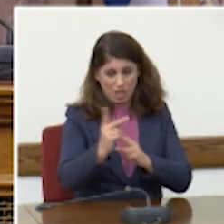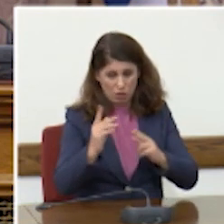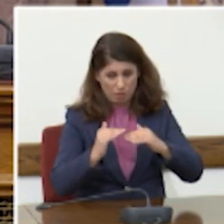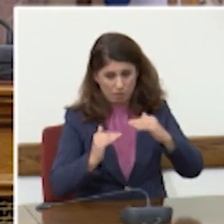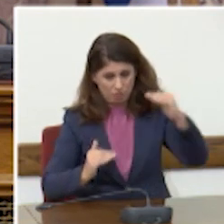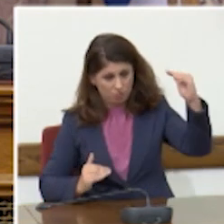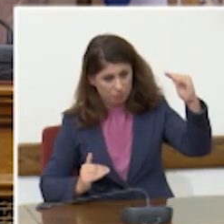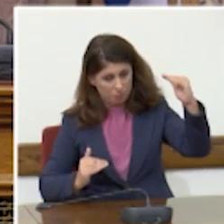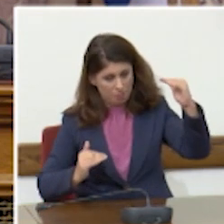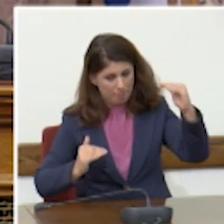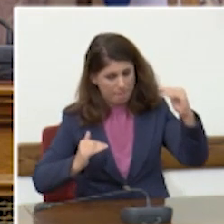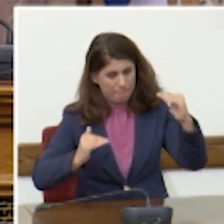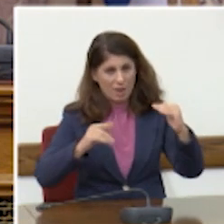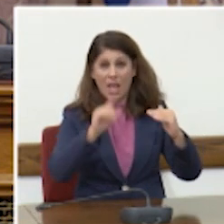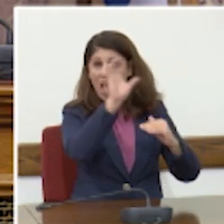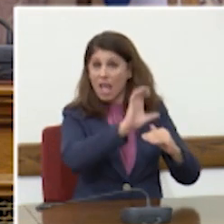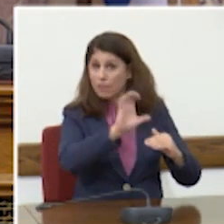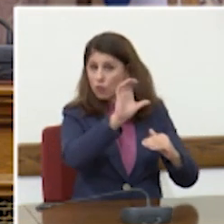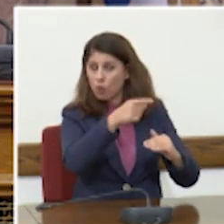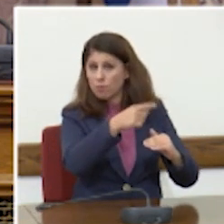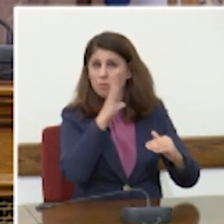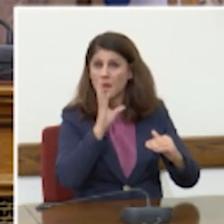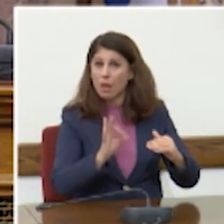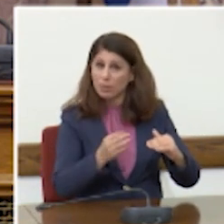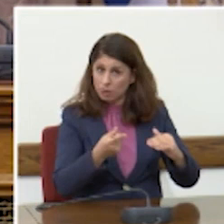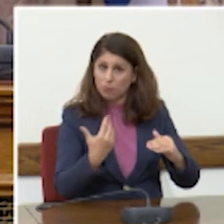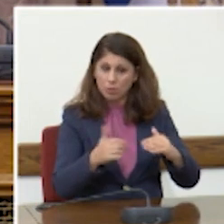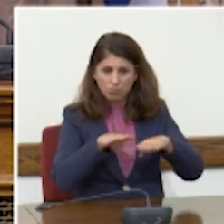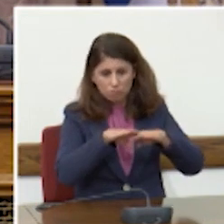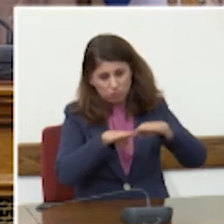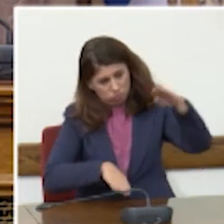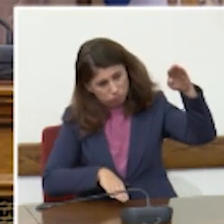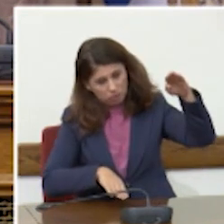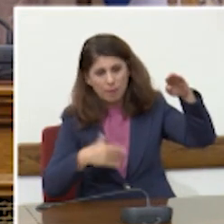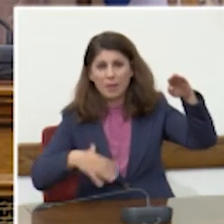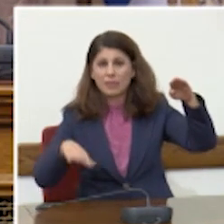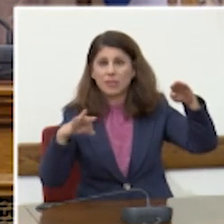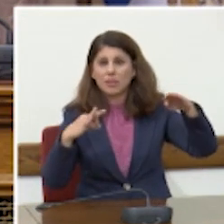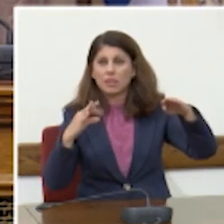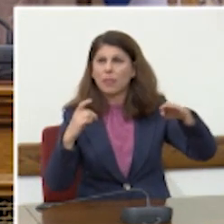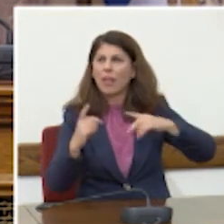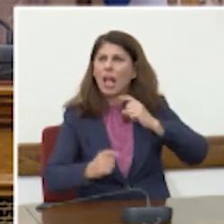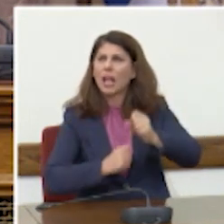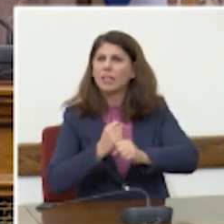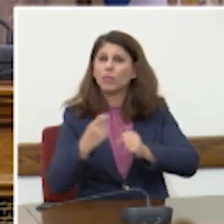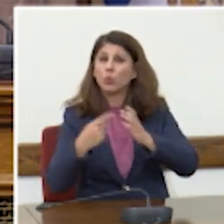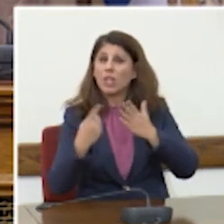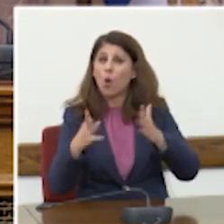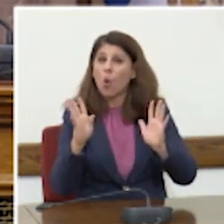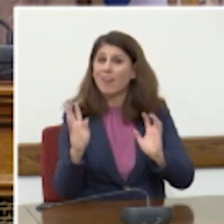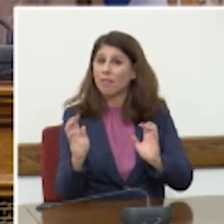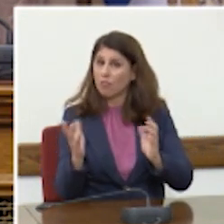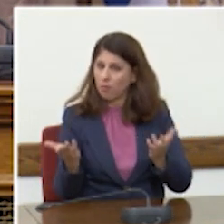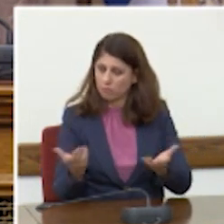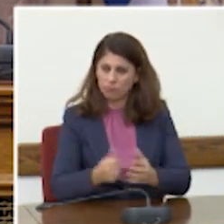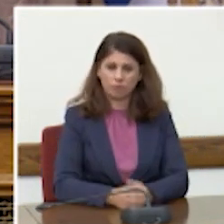Ευρώπη ήταν πραγματικότητα μέχρι τουλάχιστον τις αρχές της δεκαετίας του 1990. Την